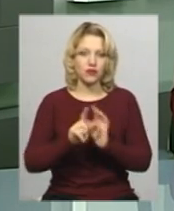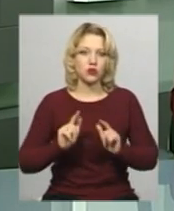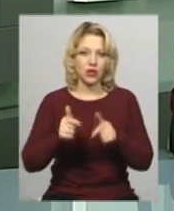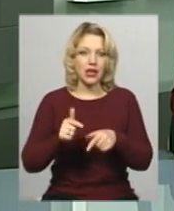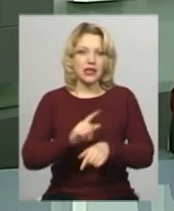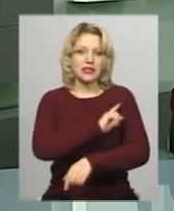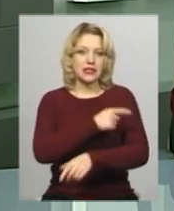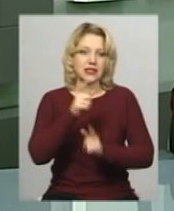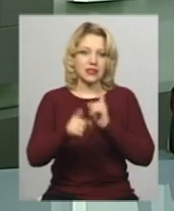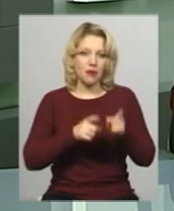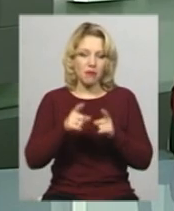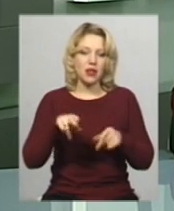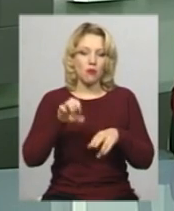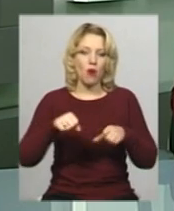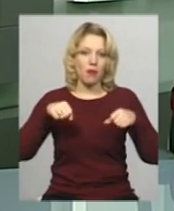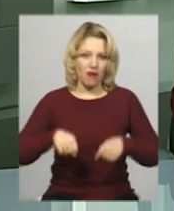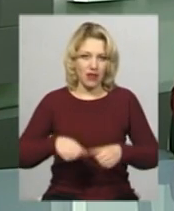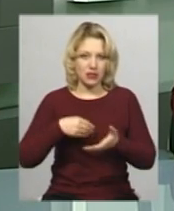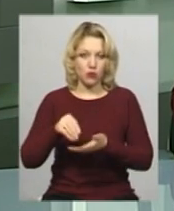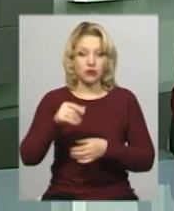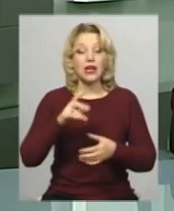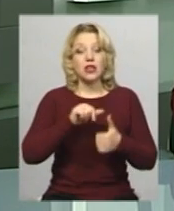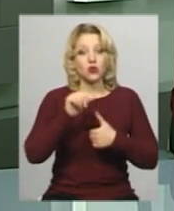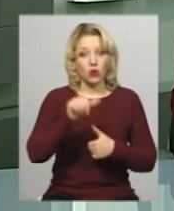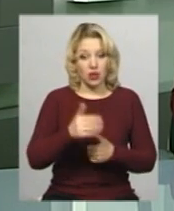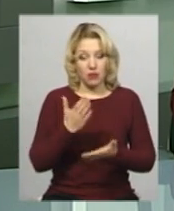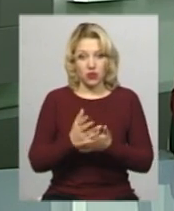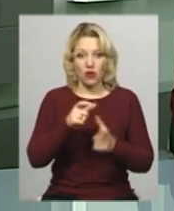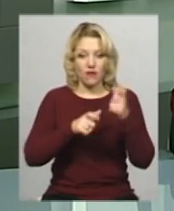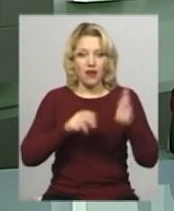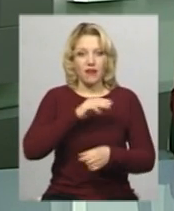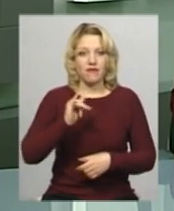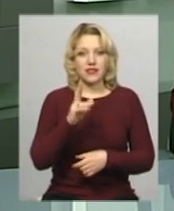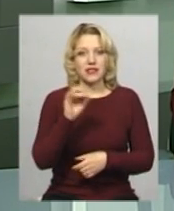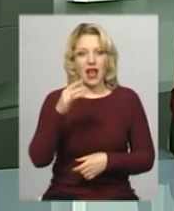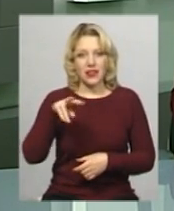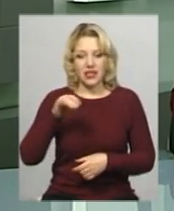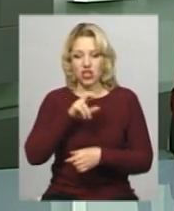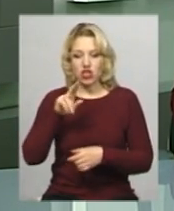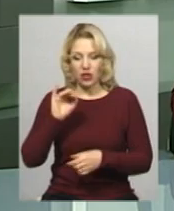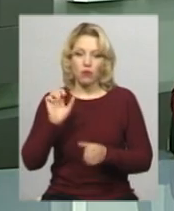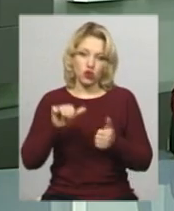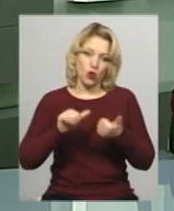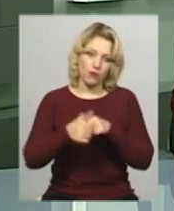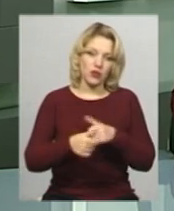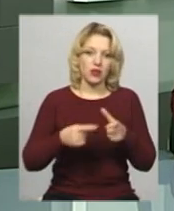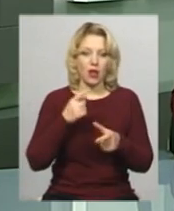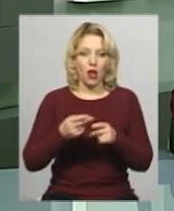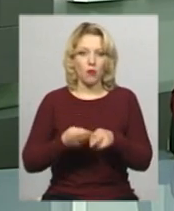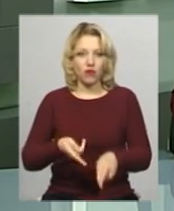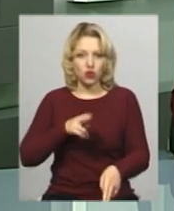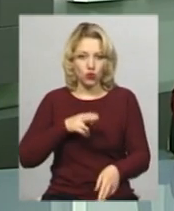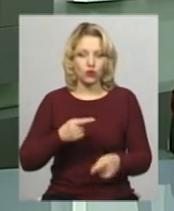закону про права споживачів. Зокрема, споживач за наявності фіскального чеку має право обміняти або відшкодувати затрачену вартість на